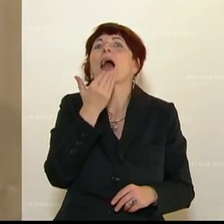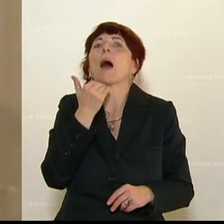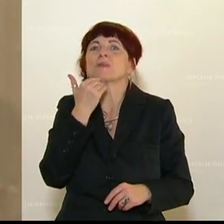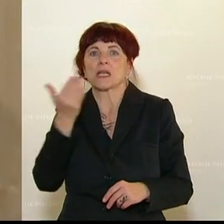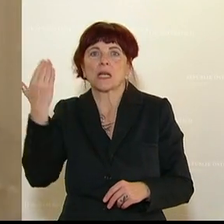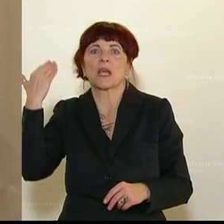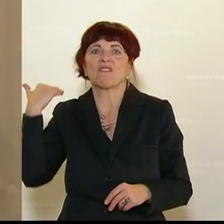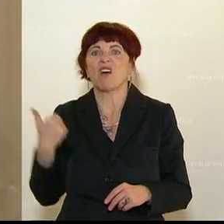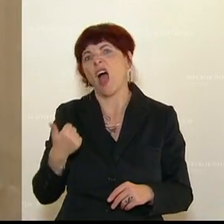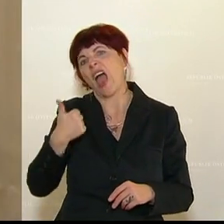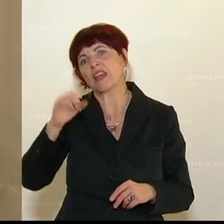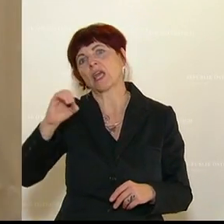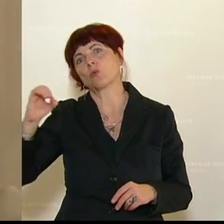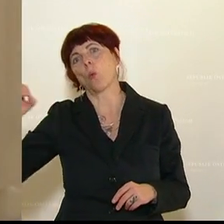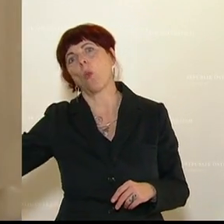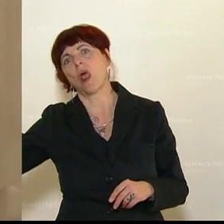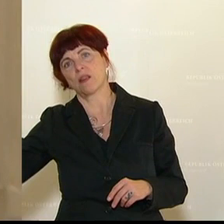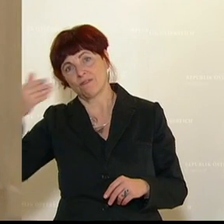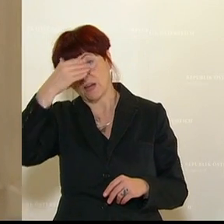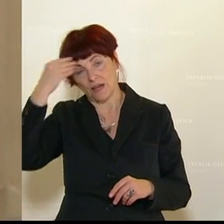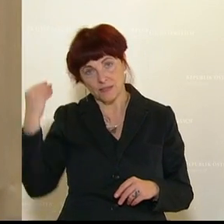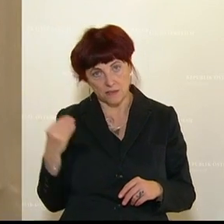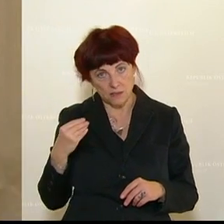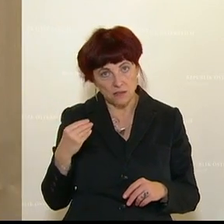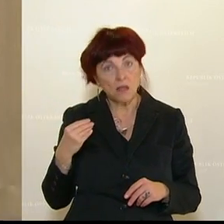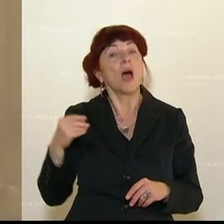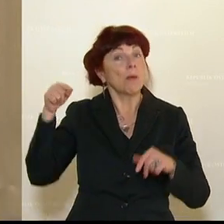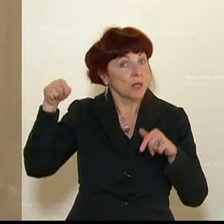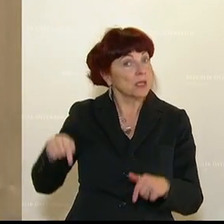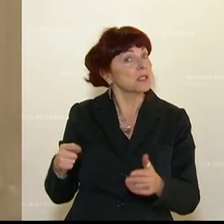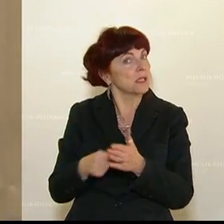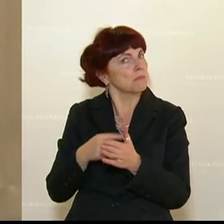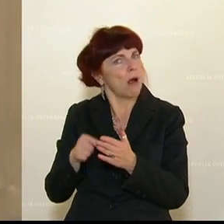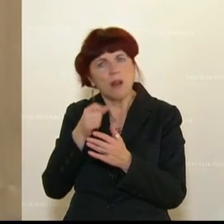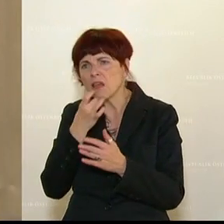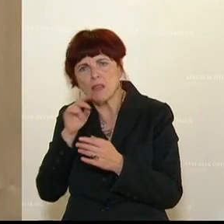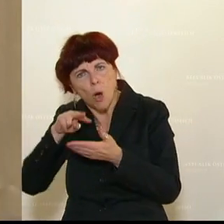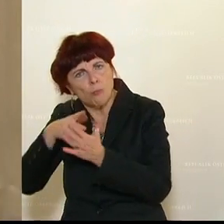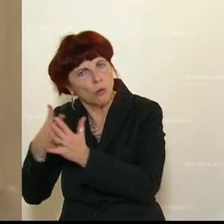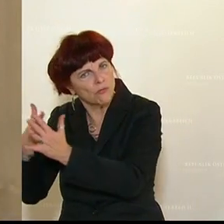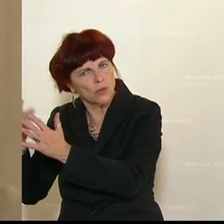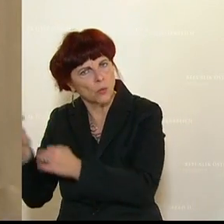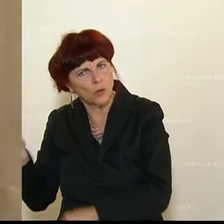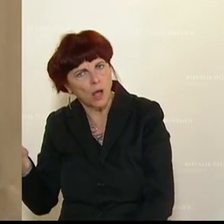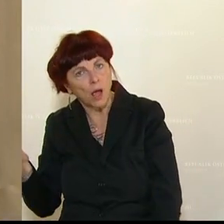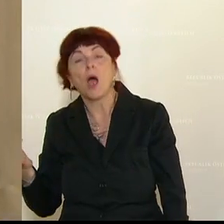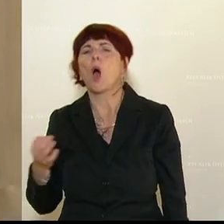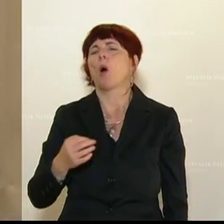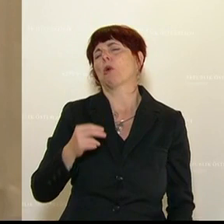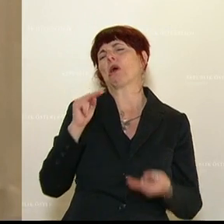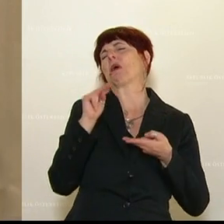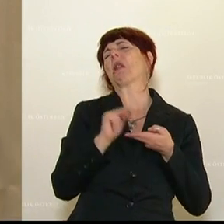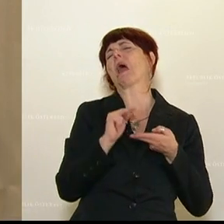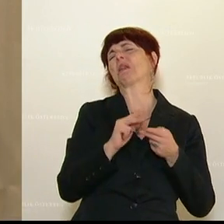lernt und dann ganz genau nachschaut, ob er nicht diesmal wieder was vergessen hat. Und dann hat er mitten in der großen Gesundheitskrise so Kleinigkeiten vergessen